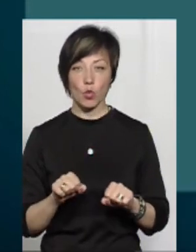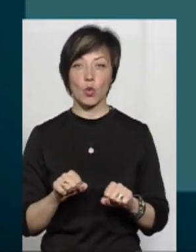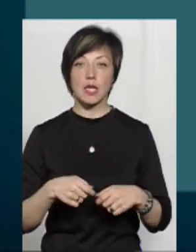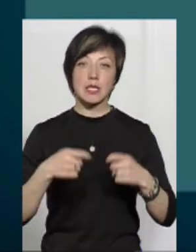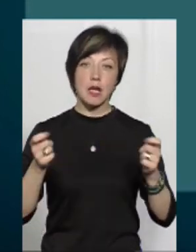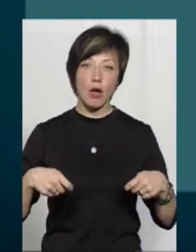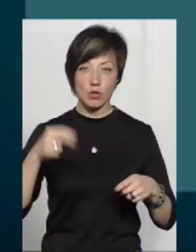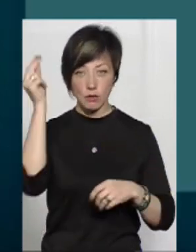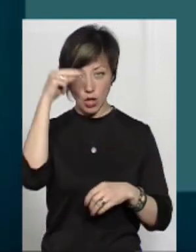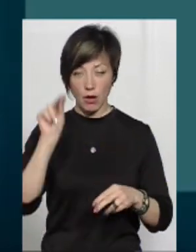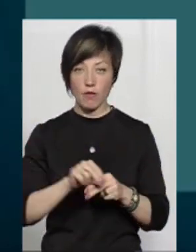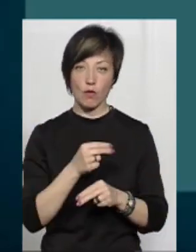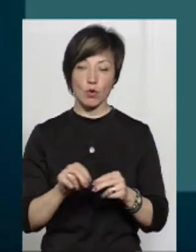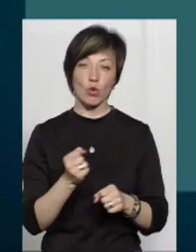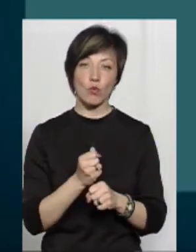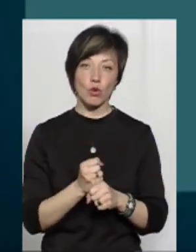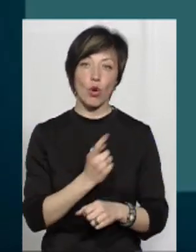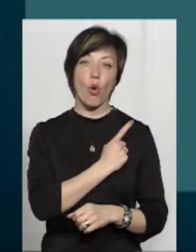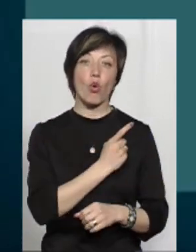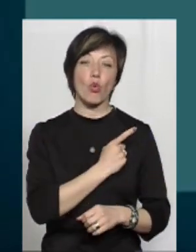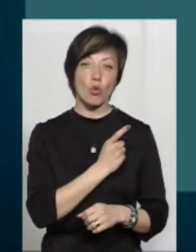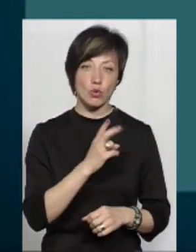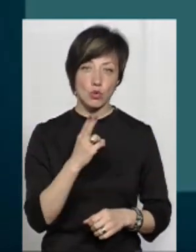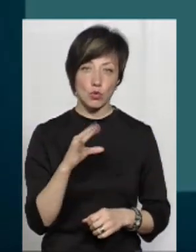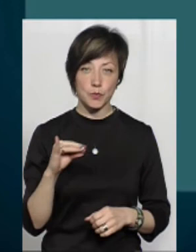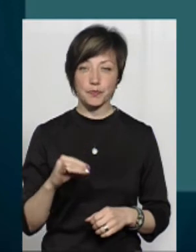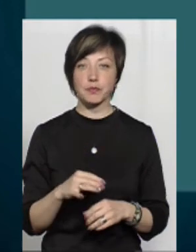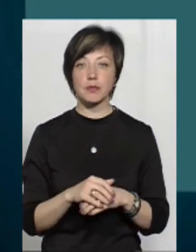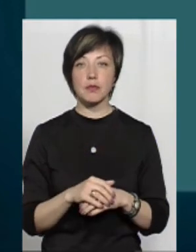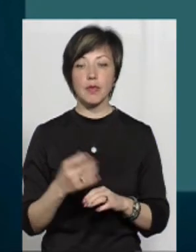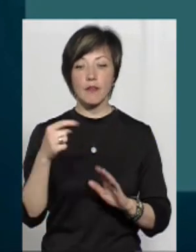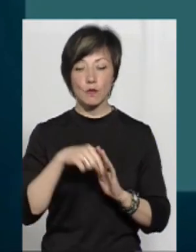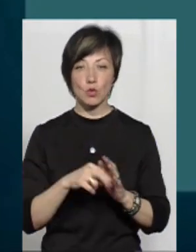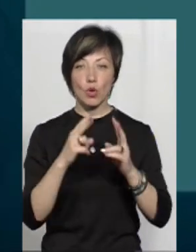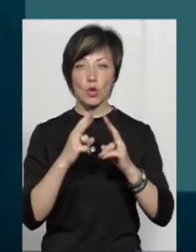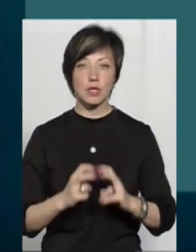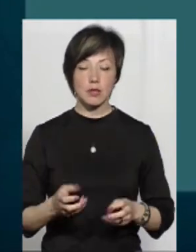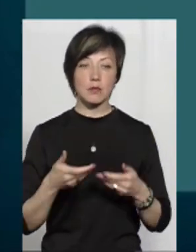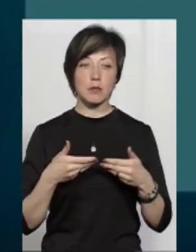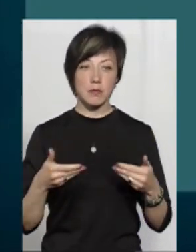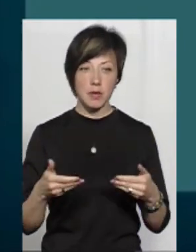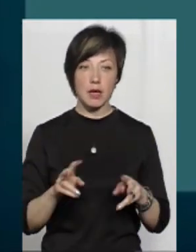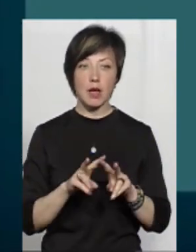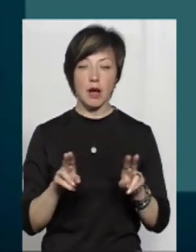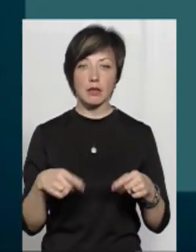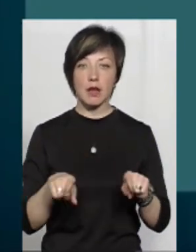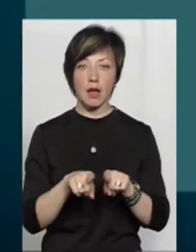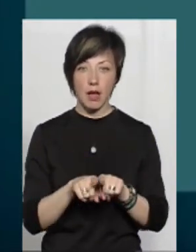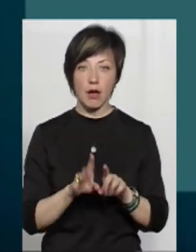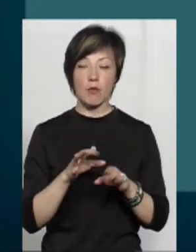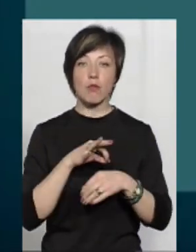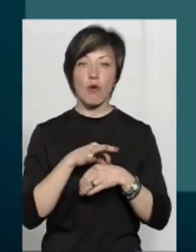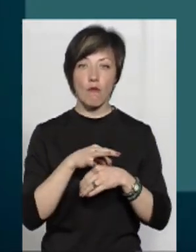завучу з навчально-виховної роботи, охоронцю. Ну, внутрішні розслідування ми, як таке, звичайно,